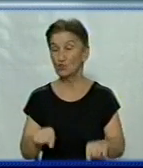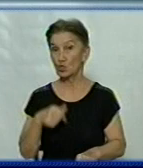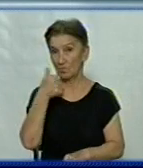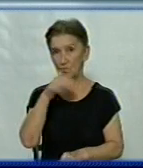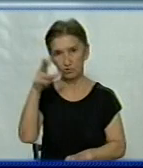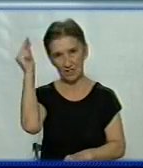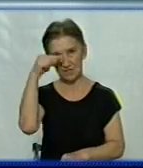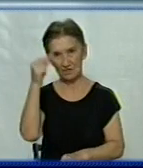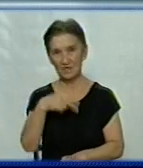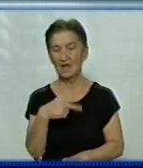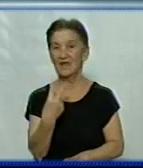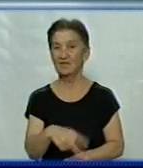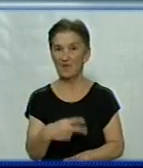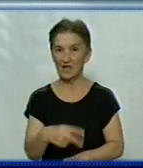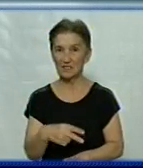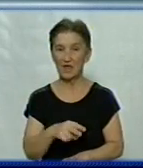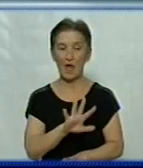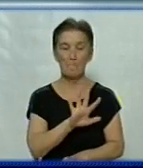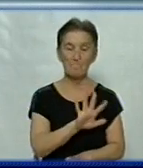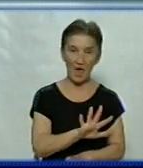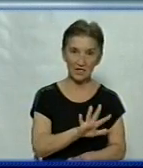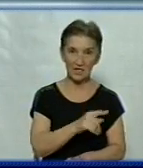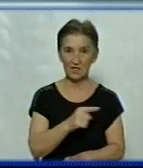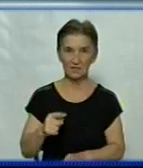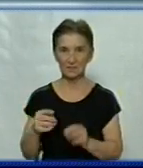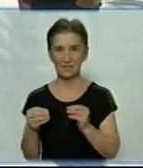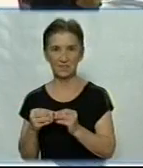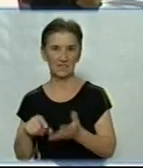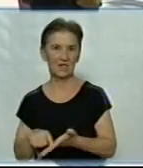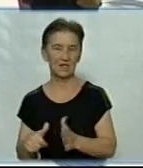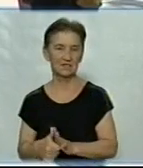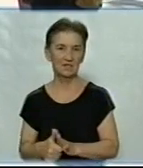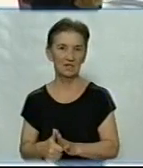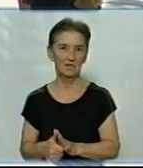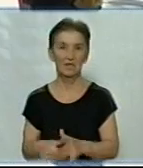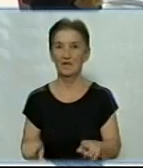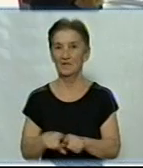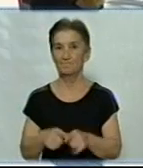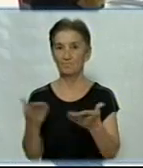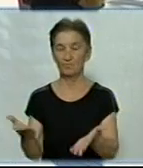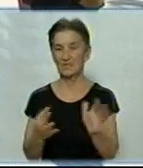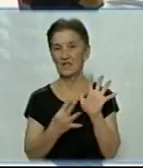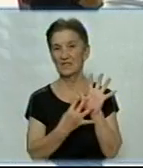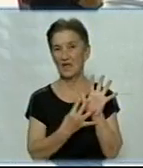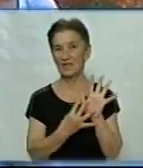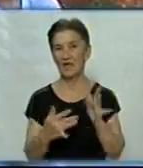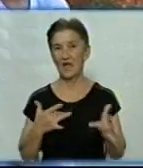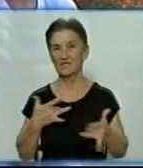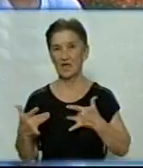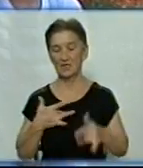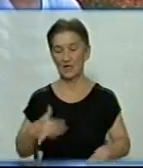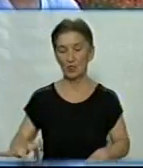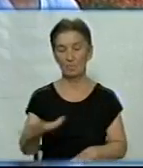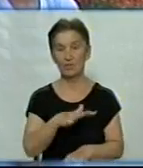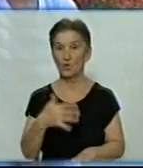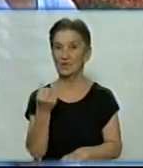навчатиметься 20 учнів з 5 по 10 клас. Ось так о дев'ятій годині на театральній площі 13